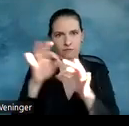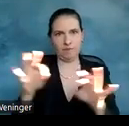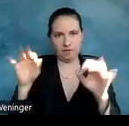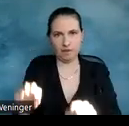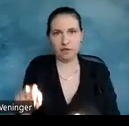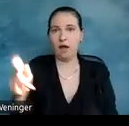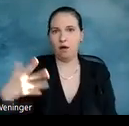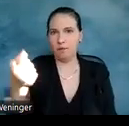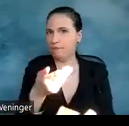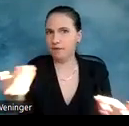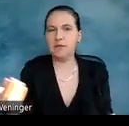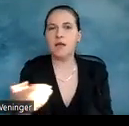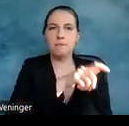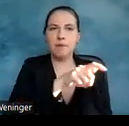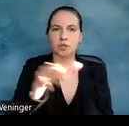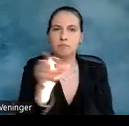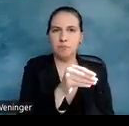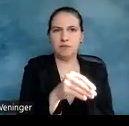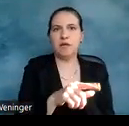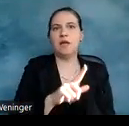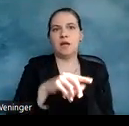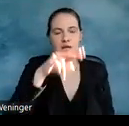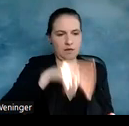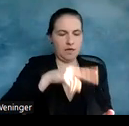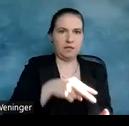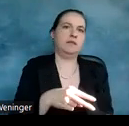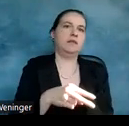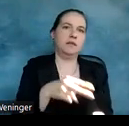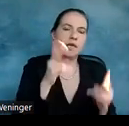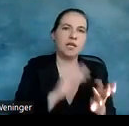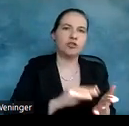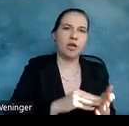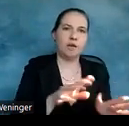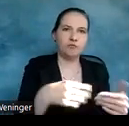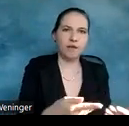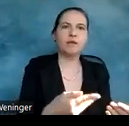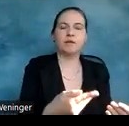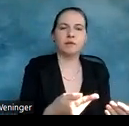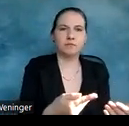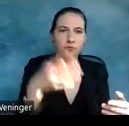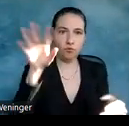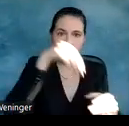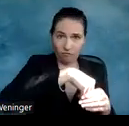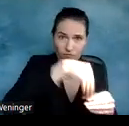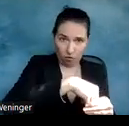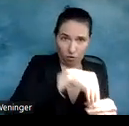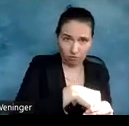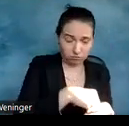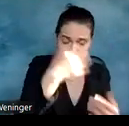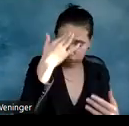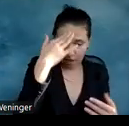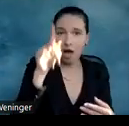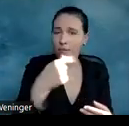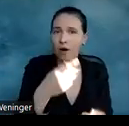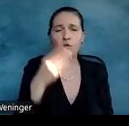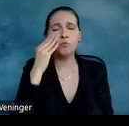Sie stellte auch fest, dass nicht nur Menschen mit Legasthenie oder Leserechtschreibschwäche unter der Überfüllung und Maskierung litten, sondern auch müde oder kranke Menschen, die